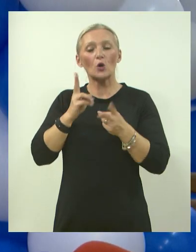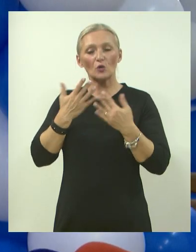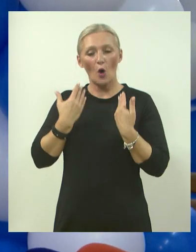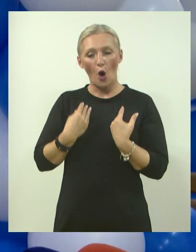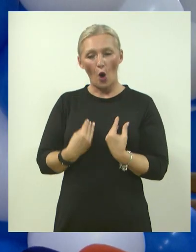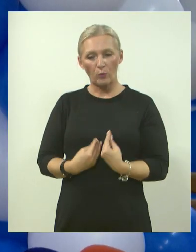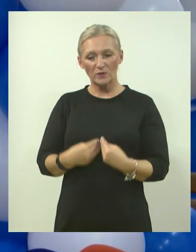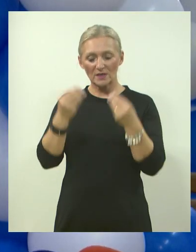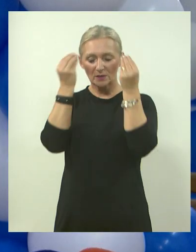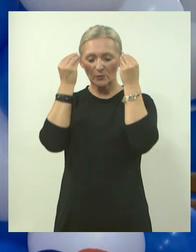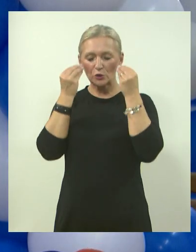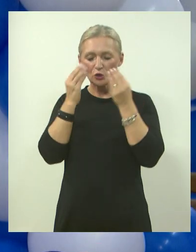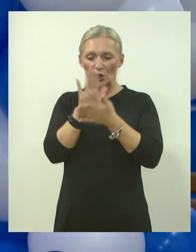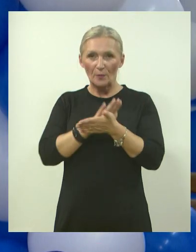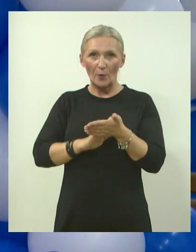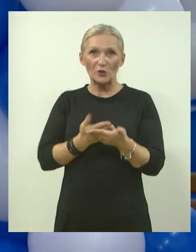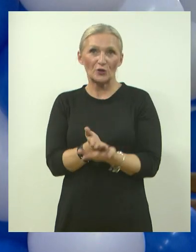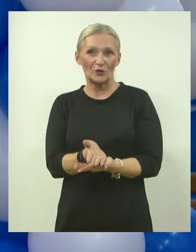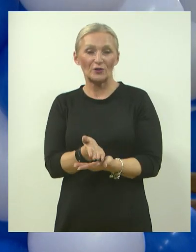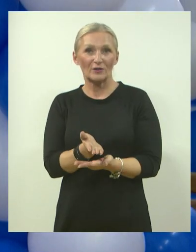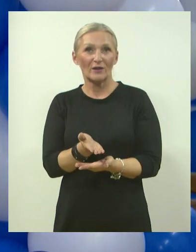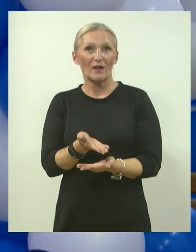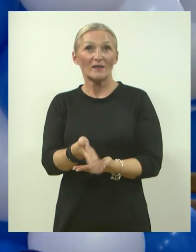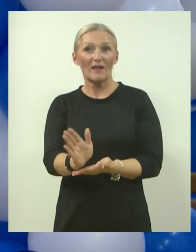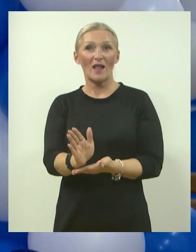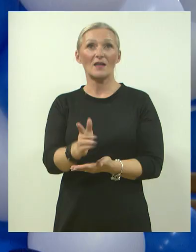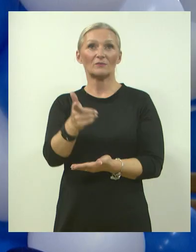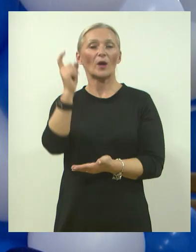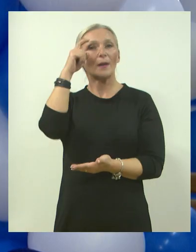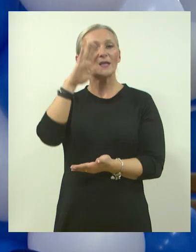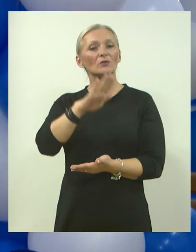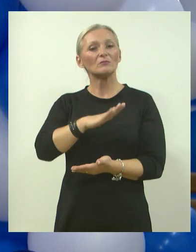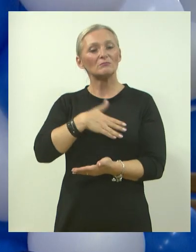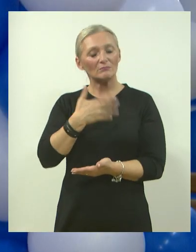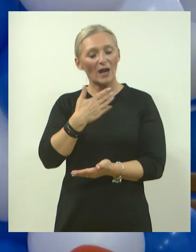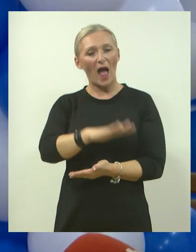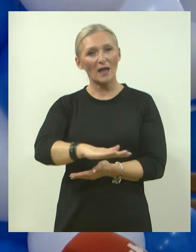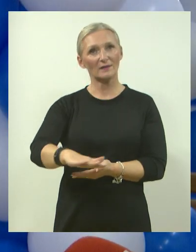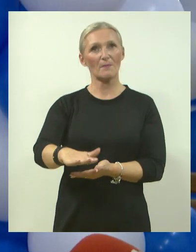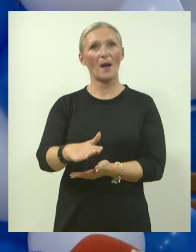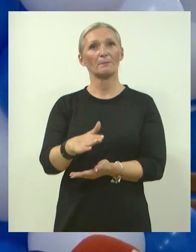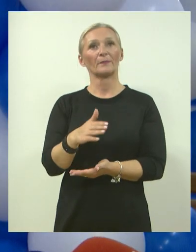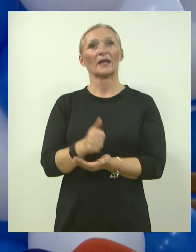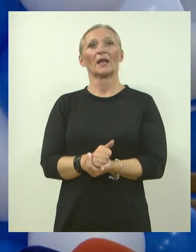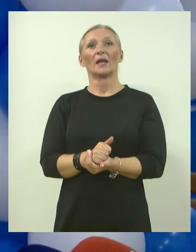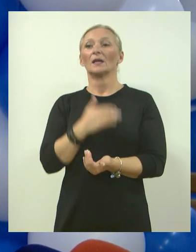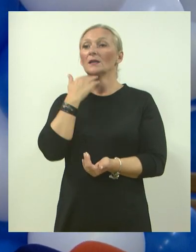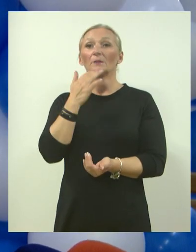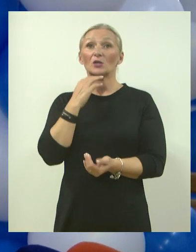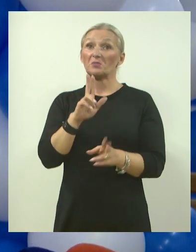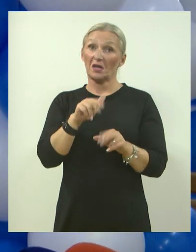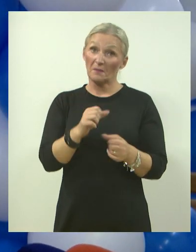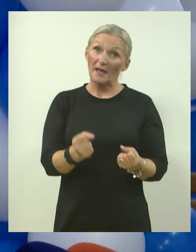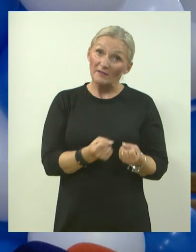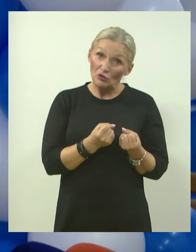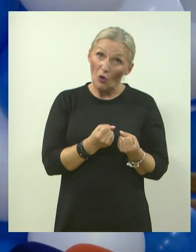složiti i krenuti iz početka. Tako da je to prvestveno namjenjeno našim najmlađim sugrađanima, bez obzira imali oni